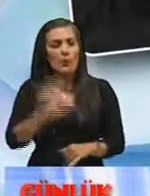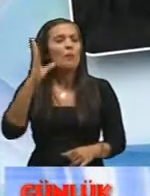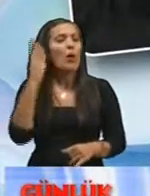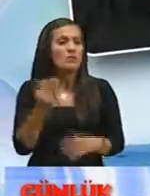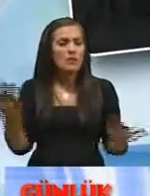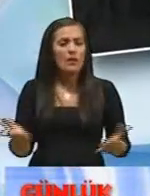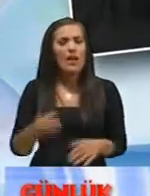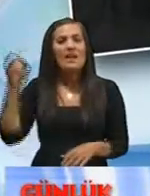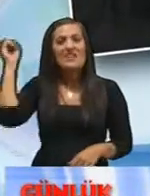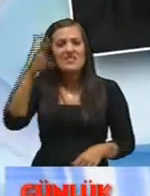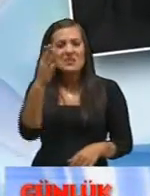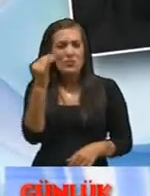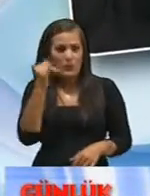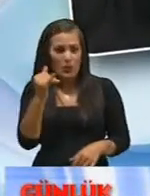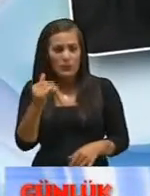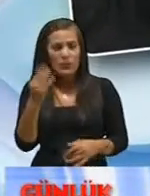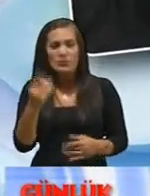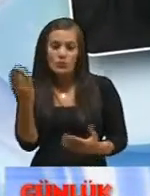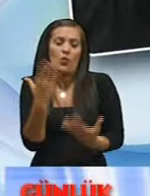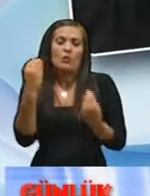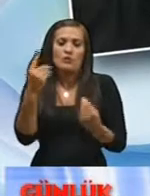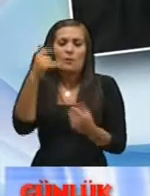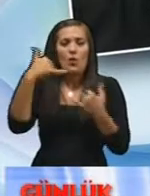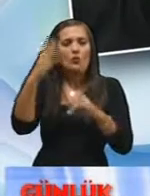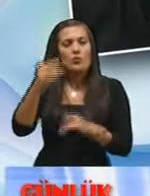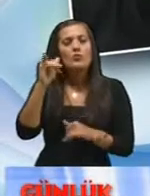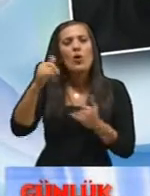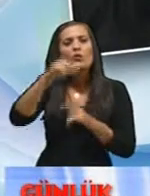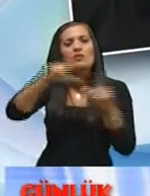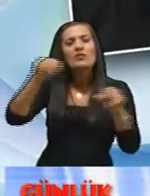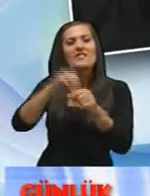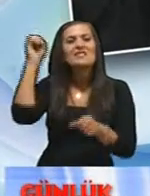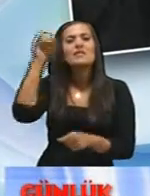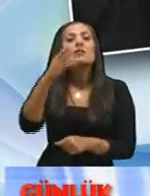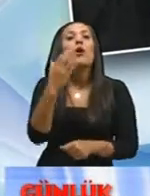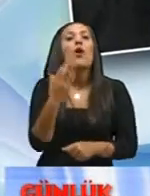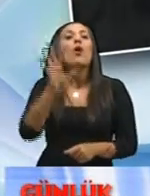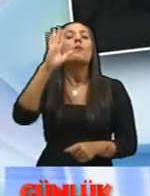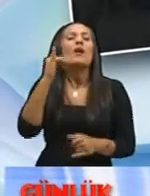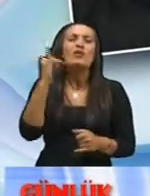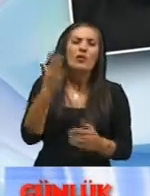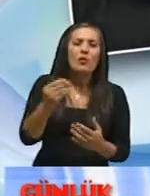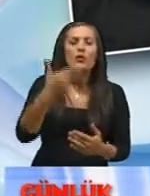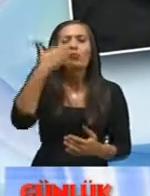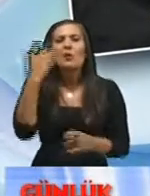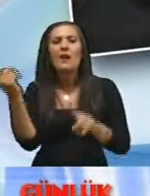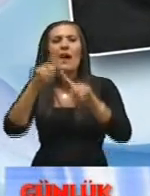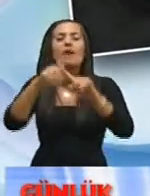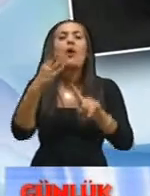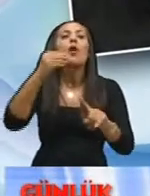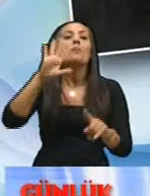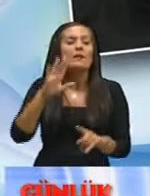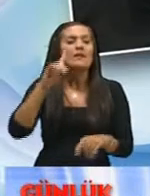dahi olsa çok güzel bir oyun da olsa oyunu ışıkla gösteremediğiniz sürece ya da yorumuna katkıda